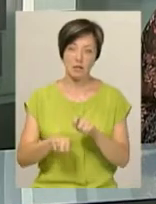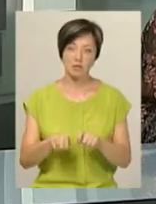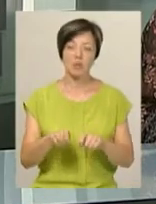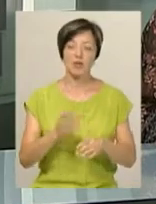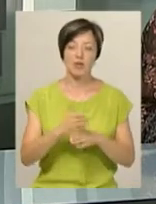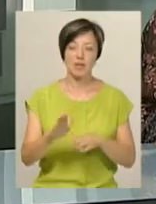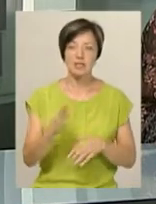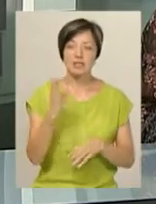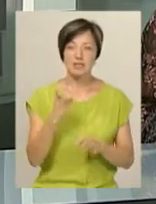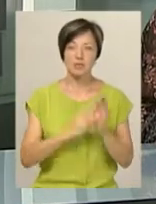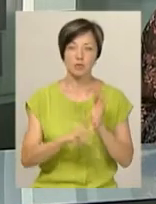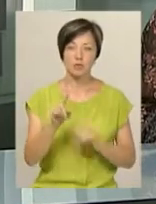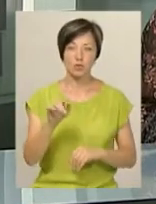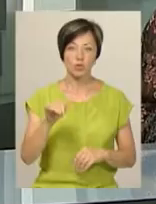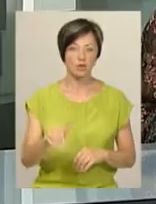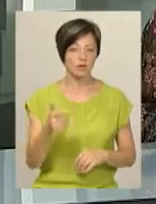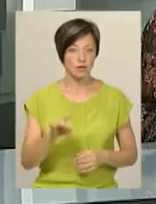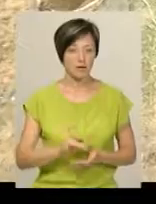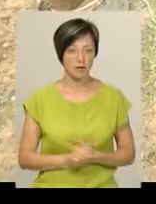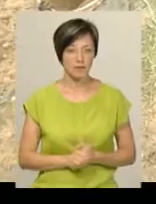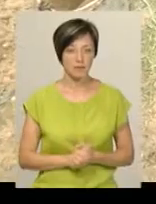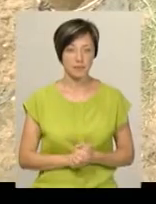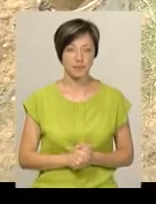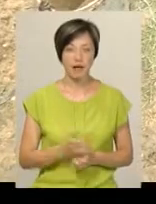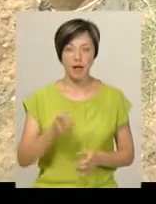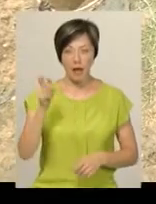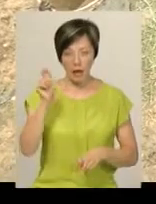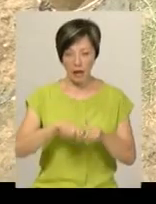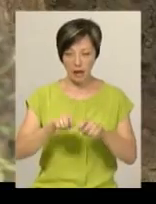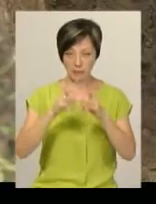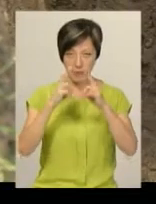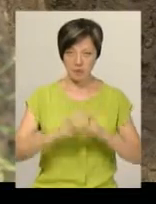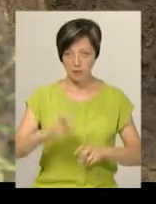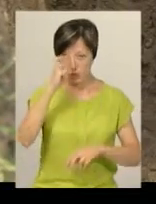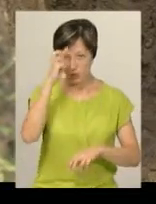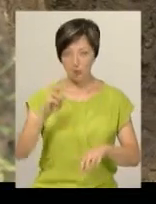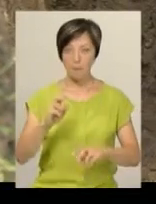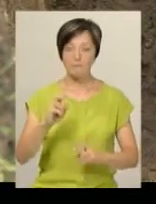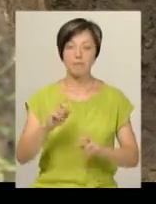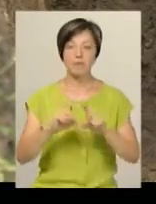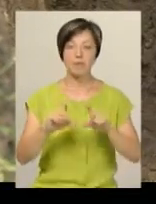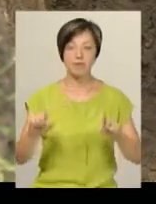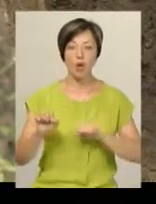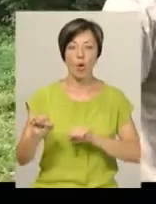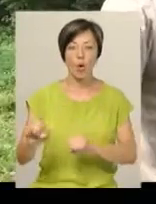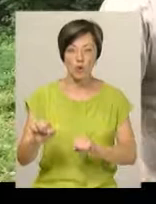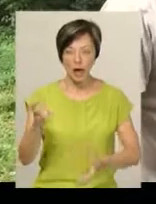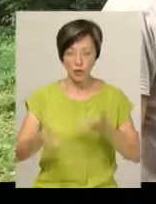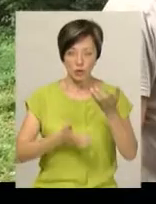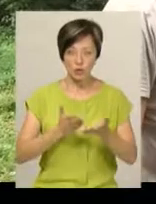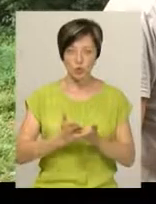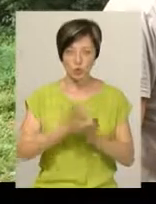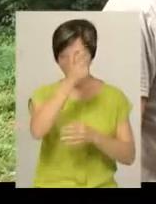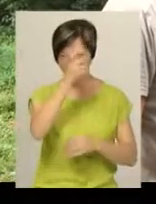381 тисячу гривень. Експедиція державного підприємства «Охоронна археологічна служба Інституту археології